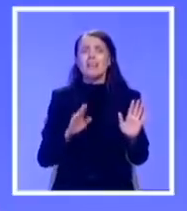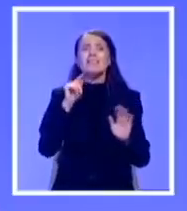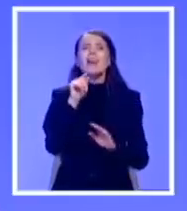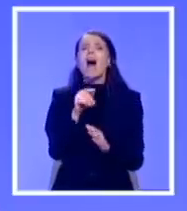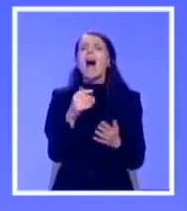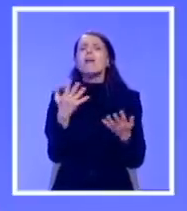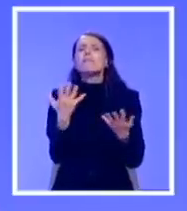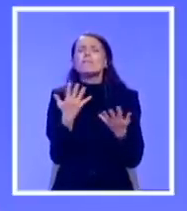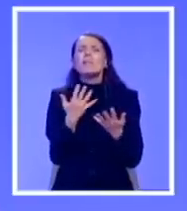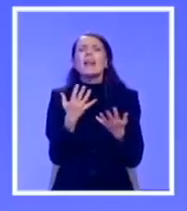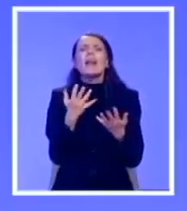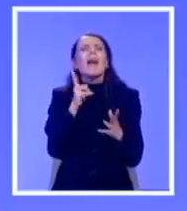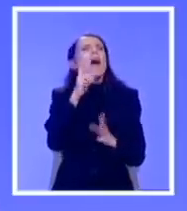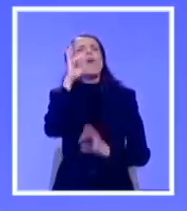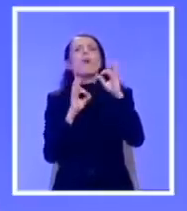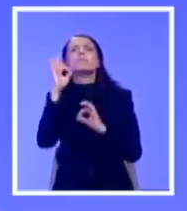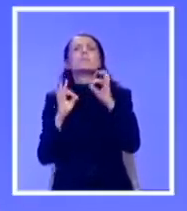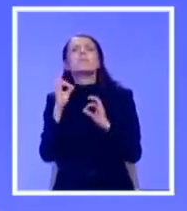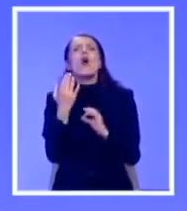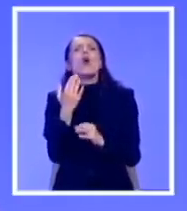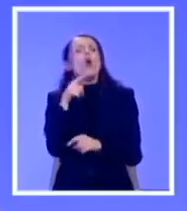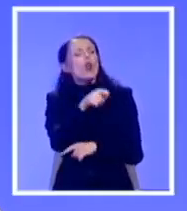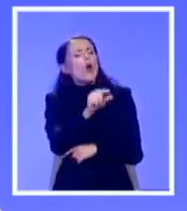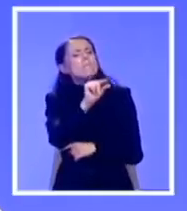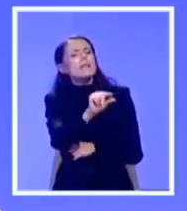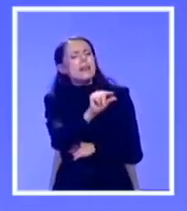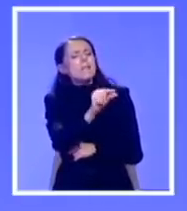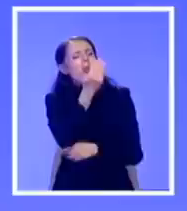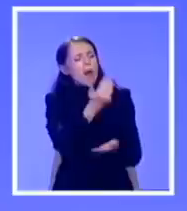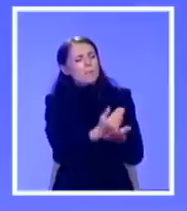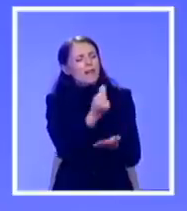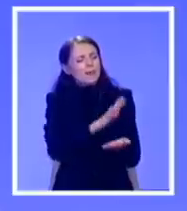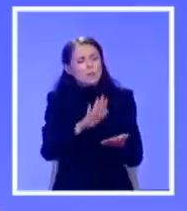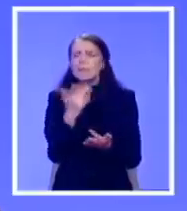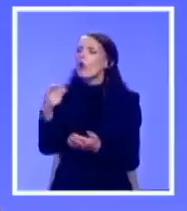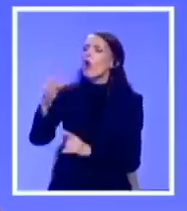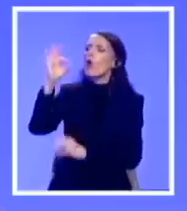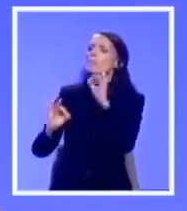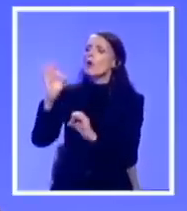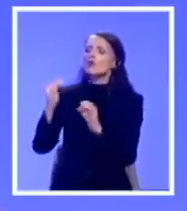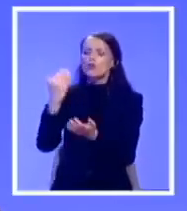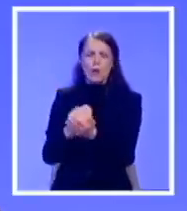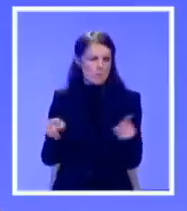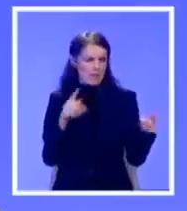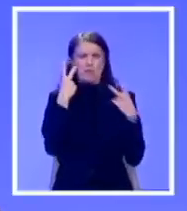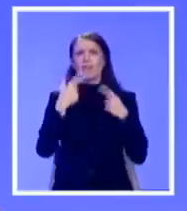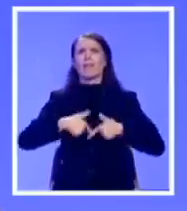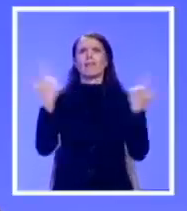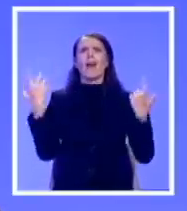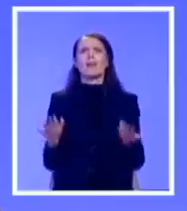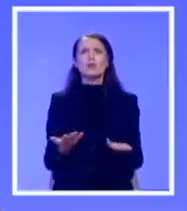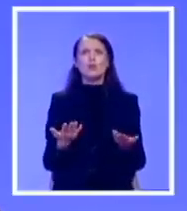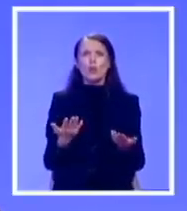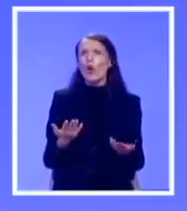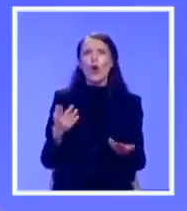najviše oni koji govore o ovoj sini minimalne i prosečne plate o Srbiji. Ovo je sasvim dovoljno da prestanemo da verujemo lažnim